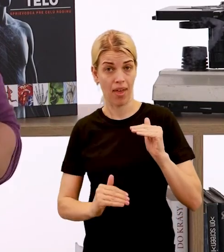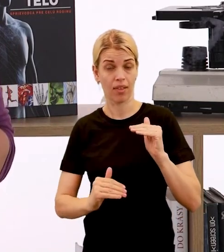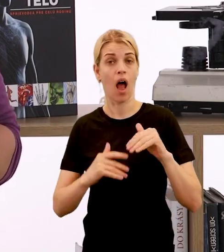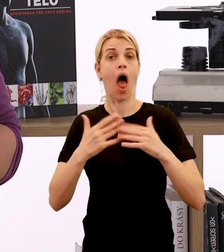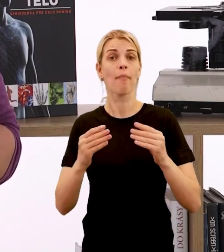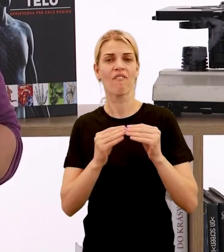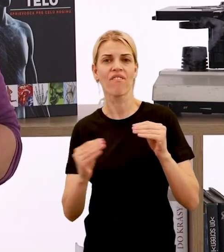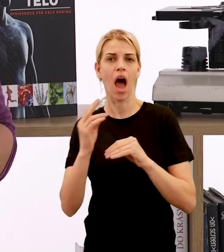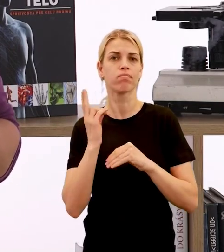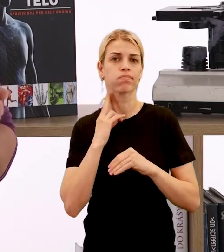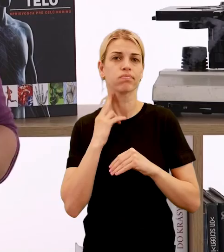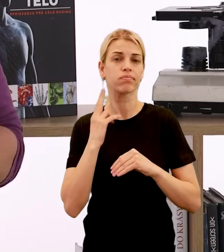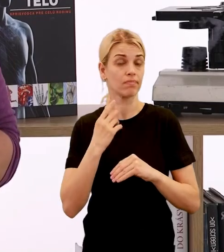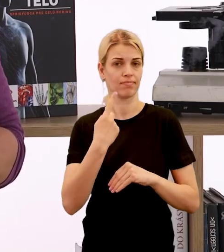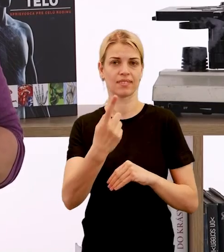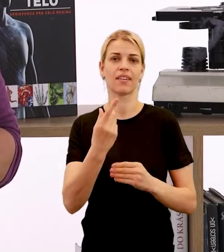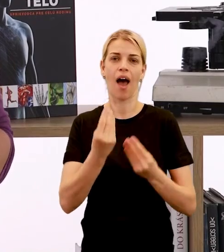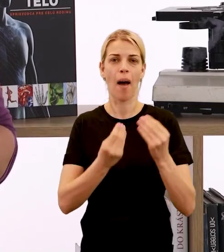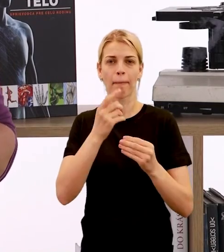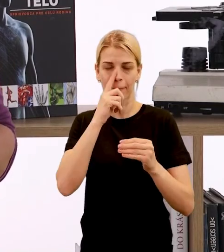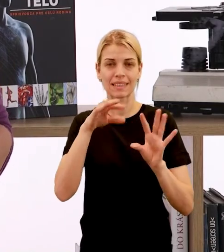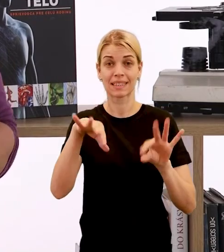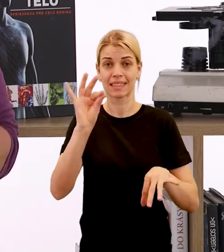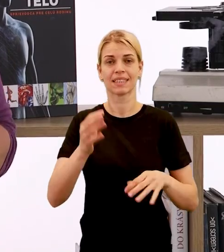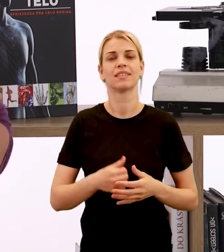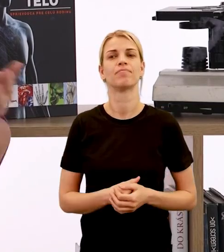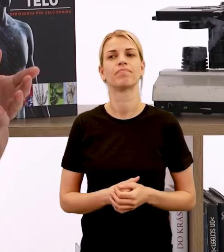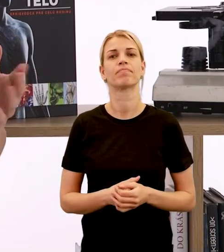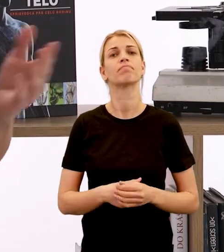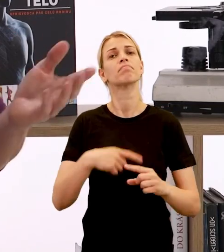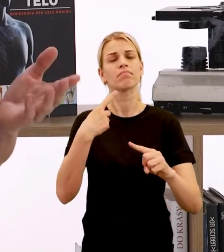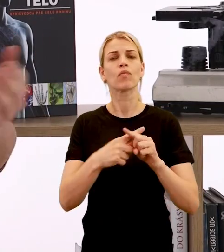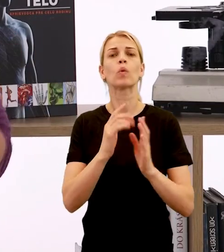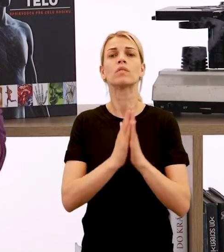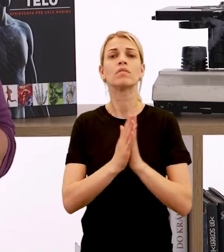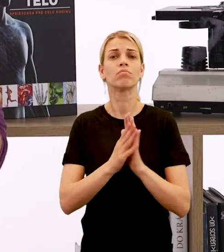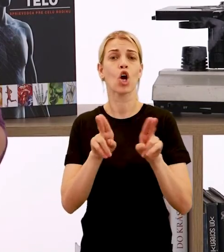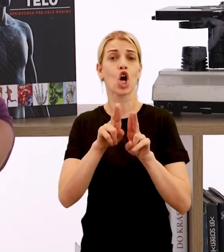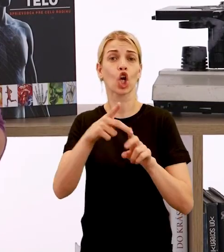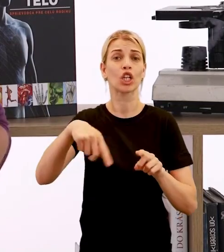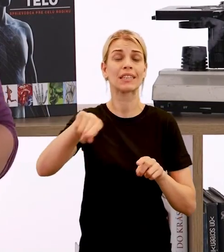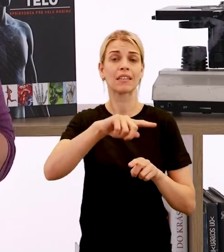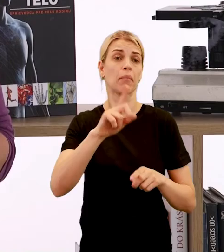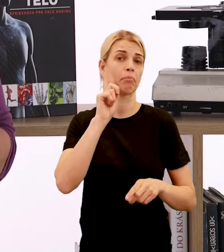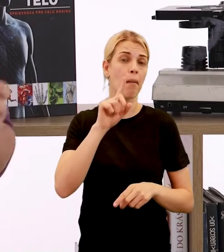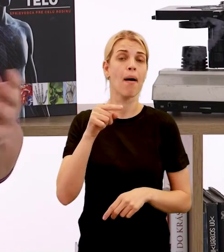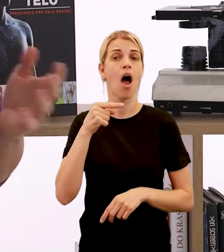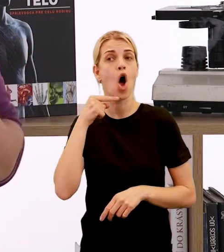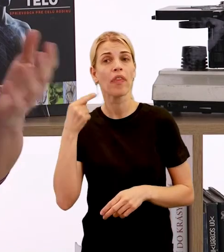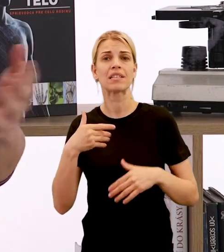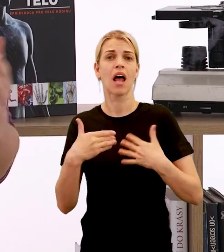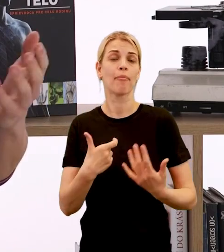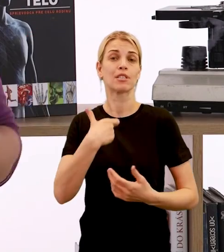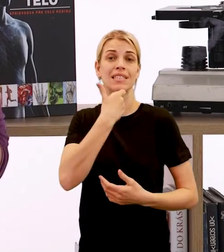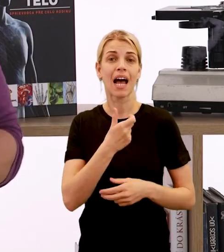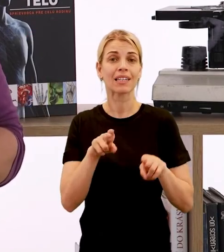vaše zistenia. Poproste dokonca aj rodinných príslušníkov, maminu, otca, prípadne starých rodičov. Môžete si